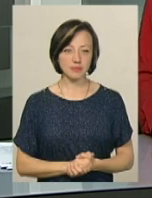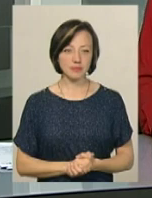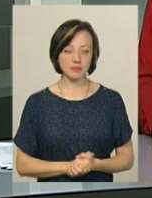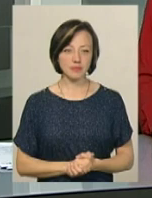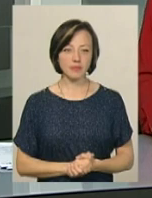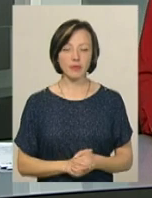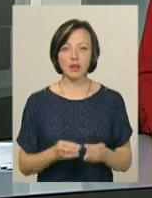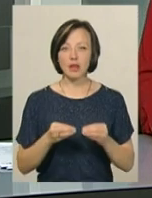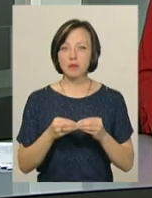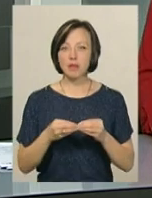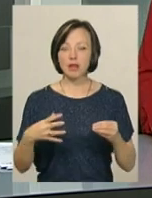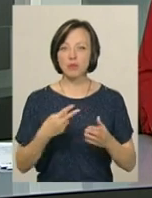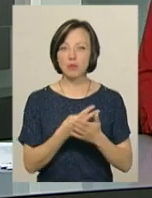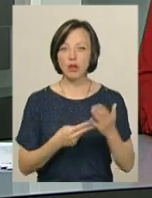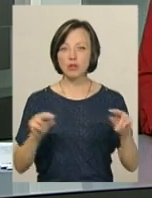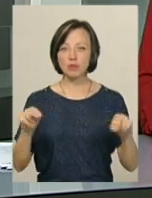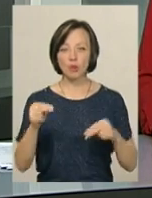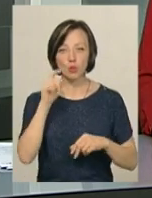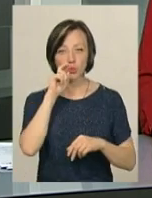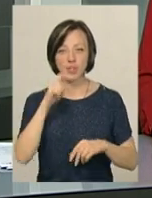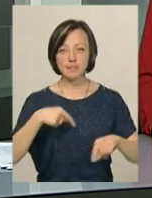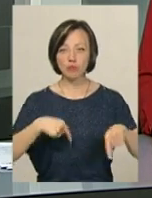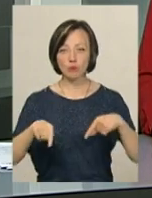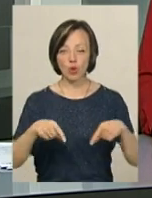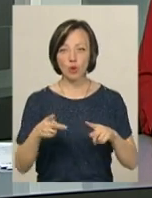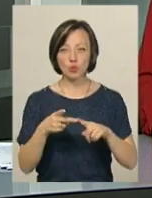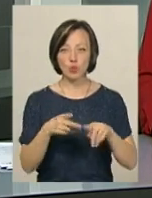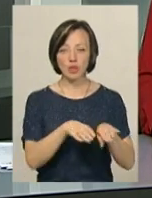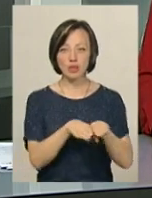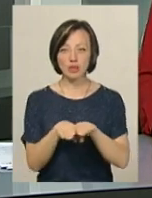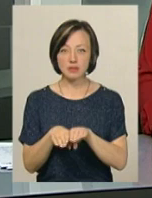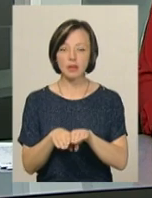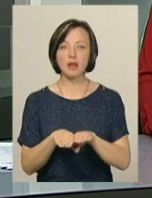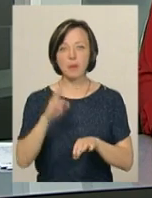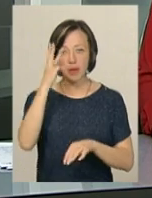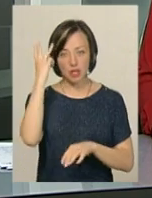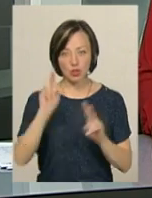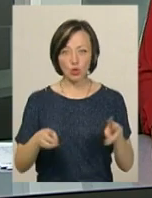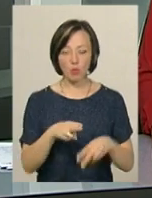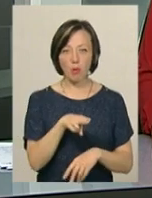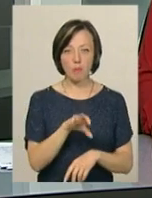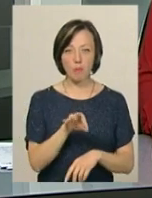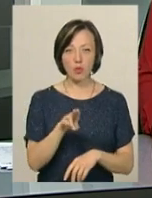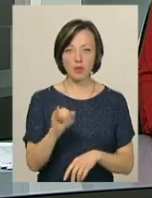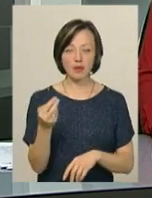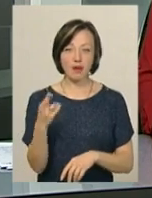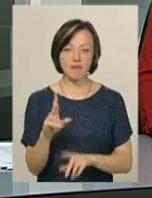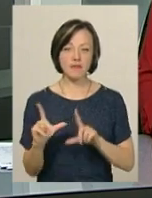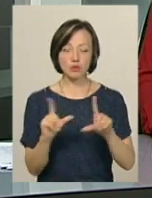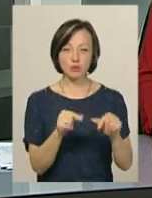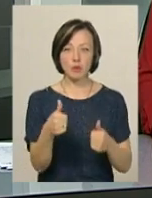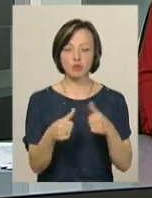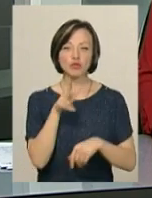15-ї поразки в чемпіонаті України з футболу у другій лізі зазнав хмельницький клуб «Поділля». У вийзному матчі в